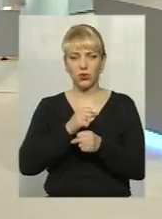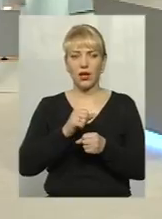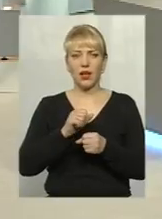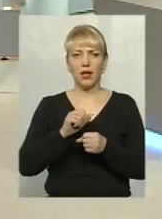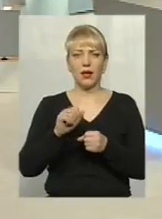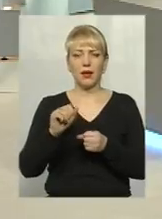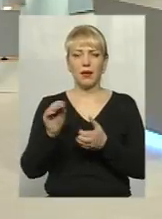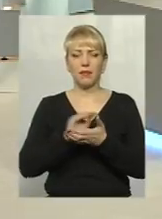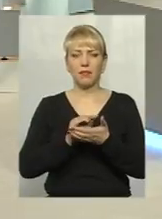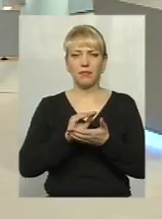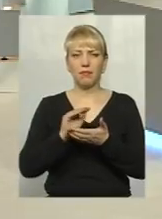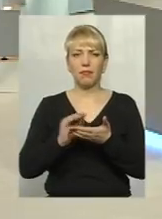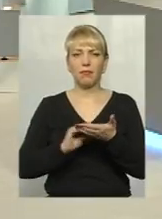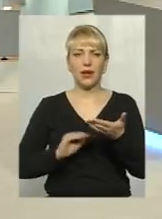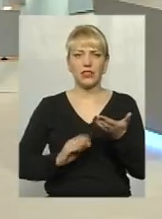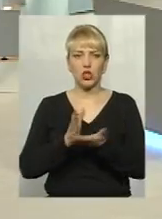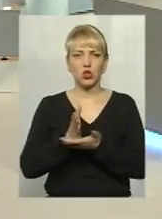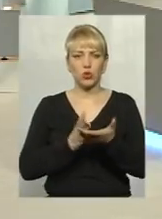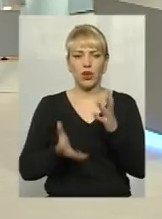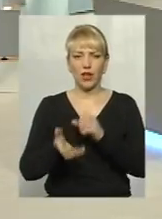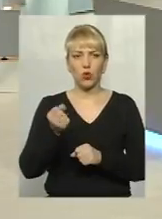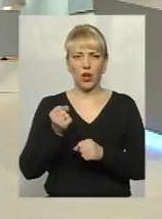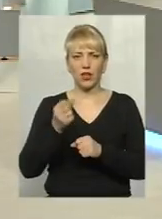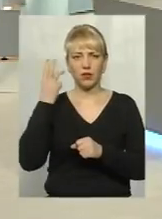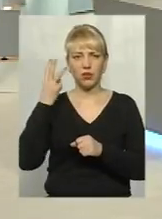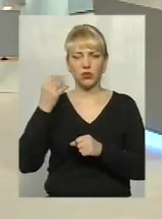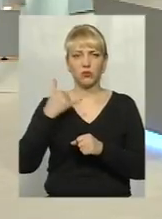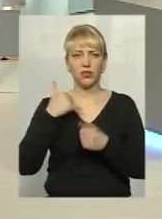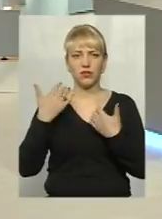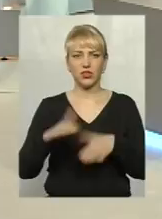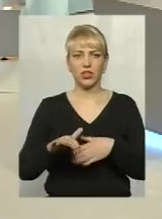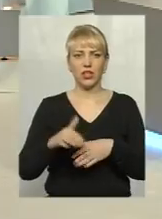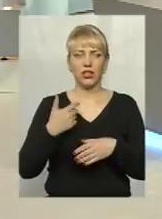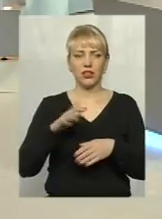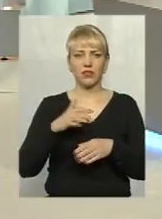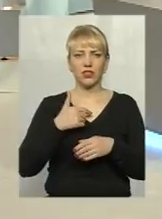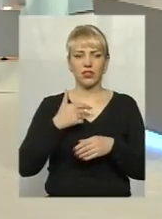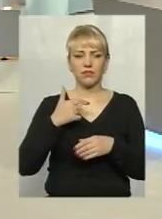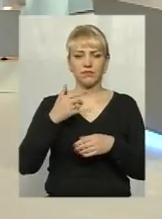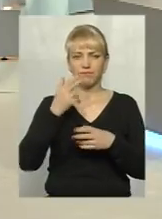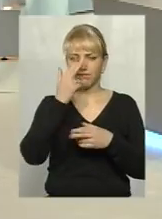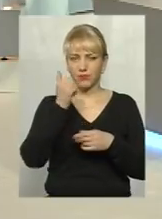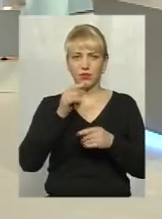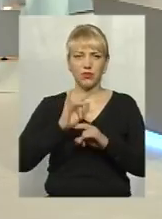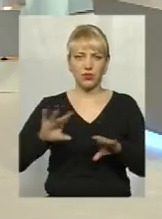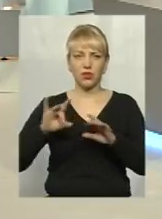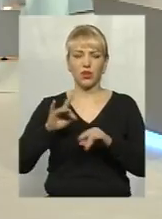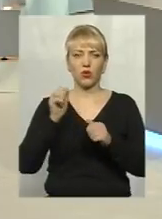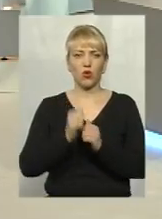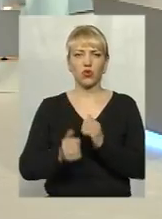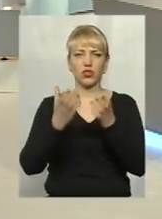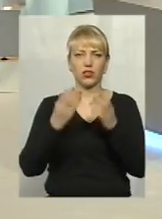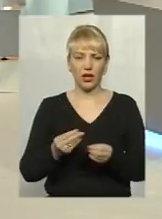рятувальників Хмельниччини. Воно в мене вже знаєте, як злітає з язика, тому що кожний день,